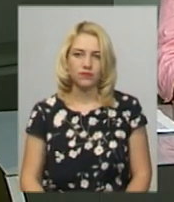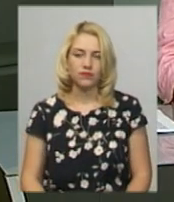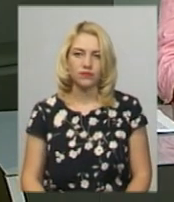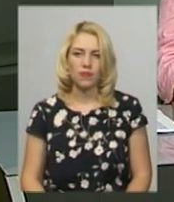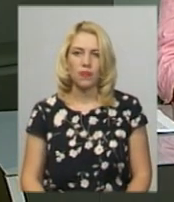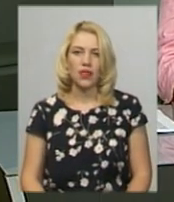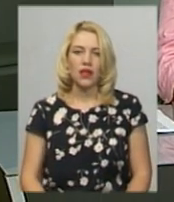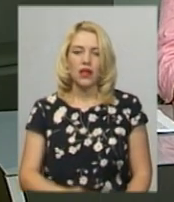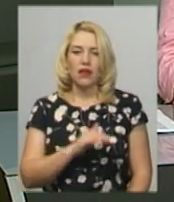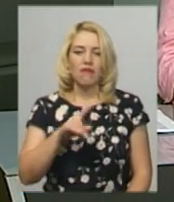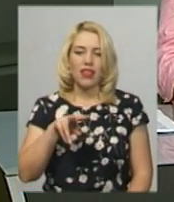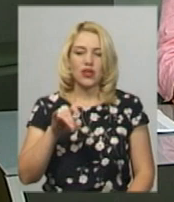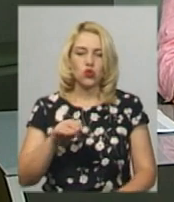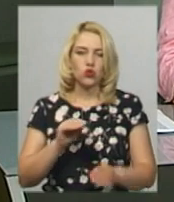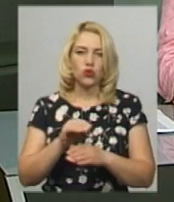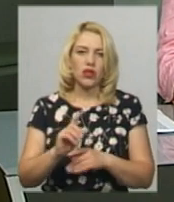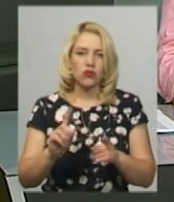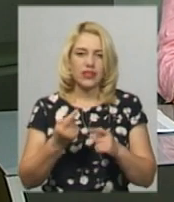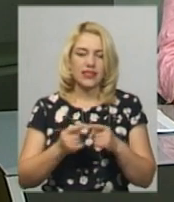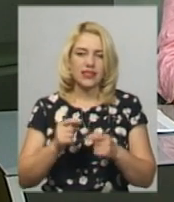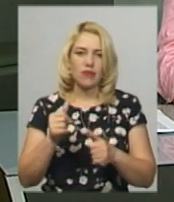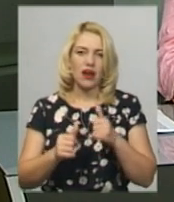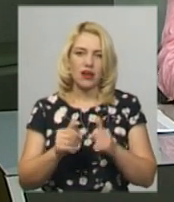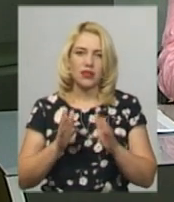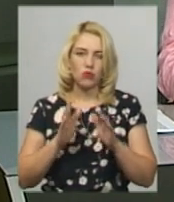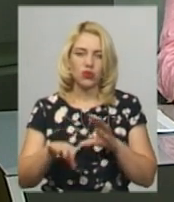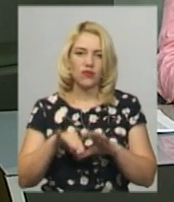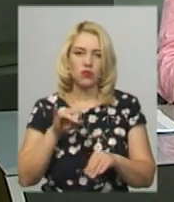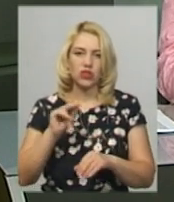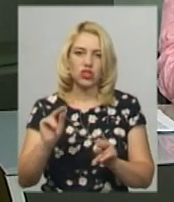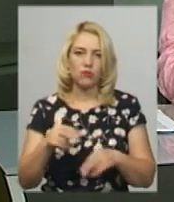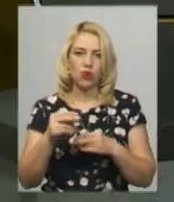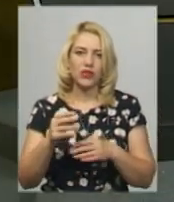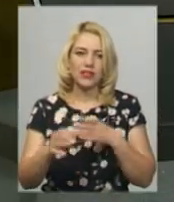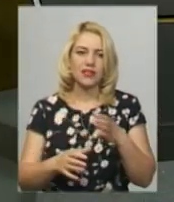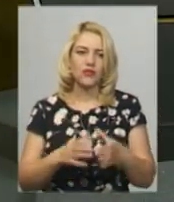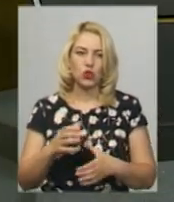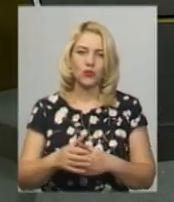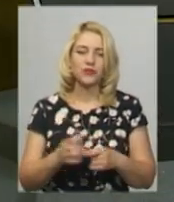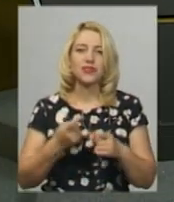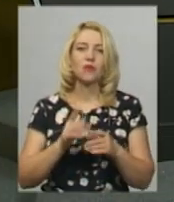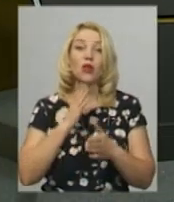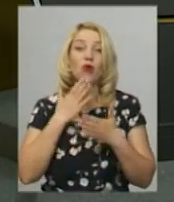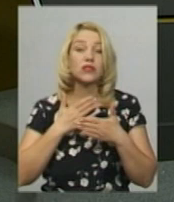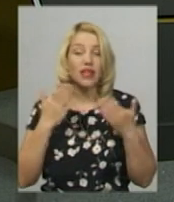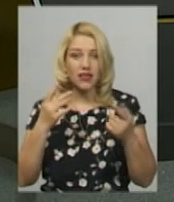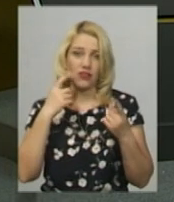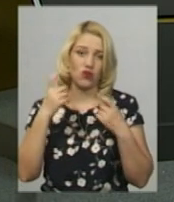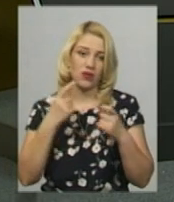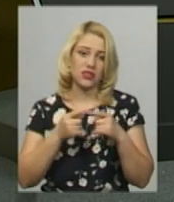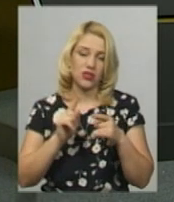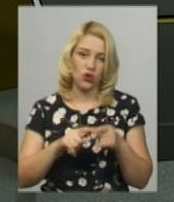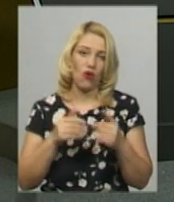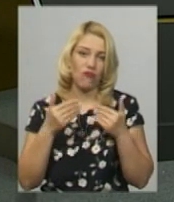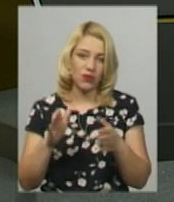Віктор Флерчук додає, на цих змаганнях відбудеться відбір на чемпіонат світу. Це була остання інформація цього